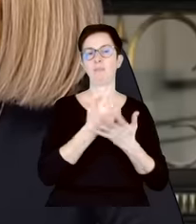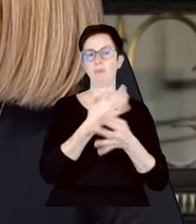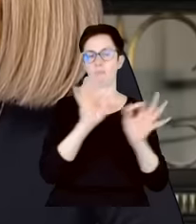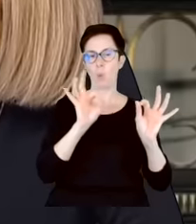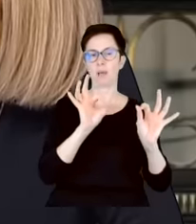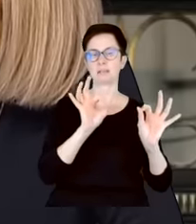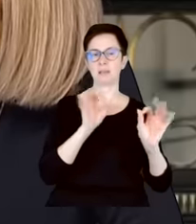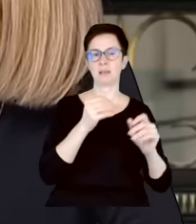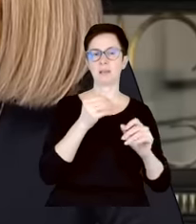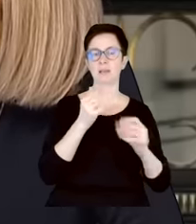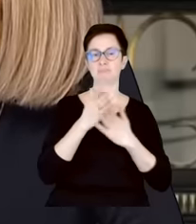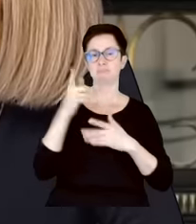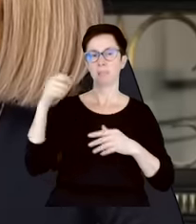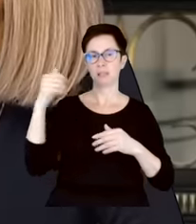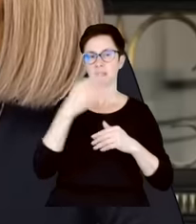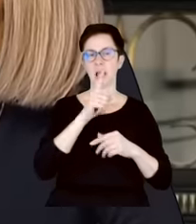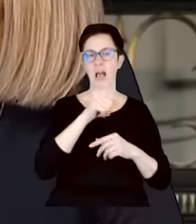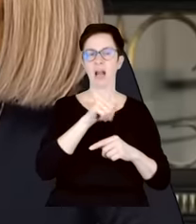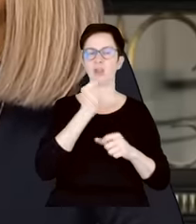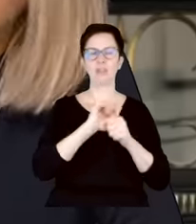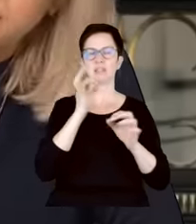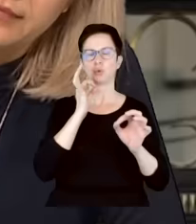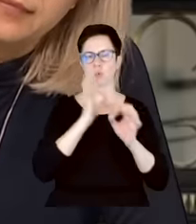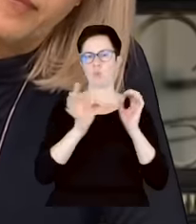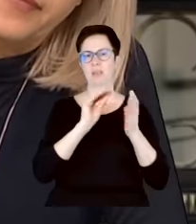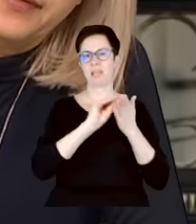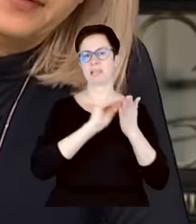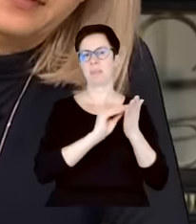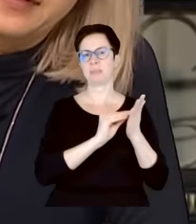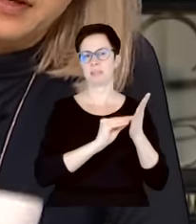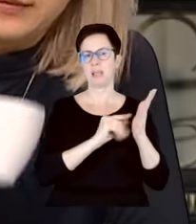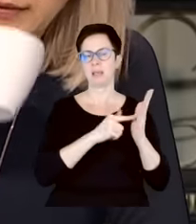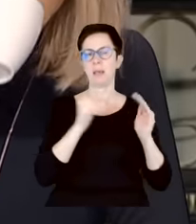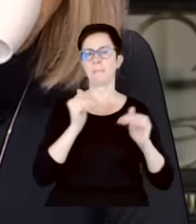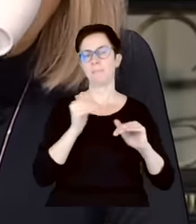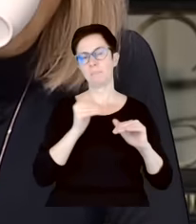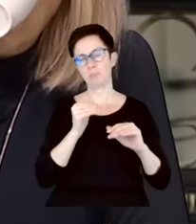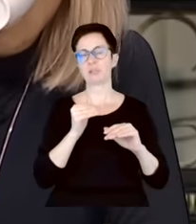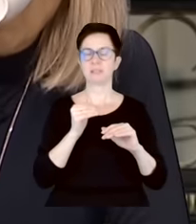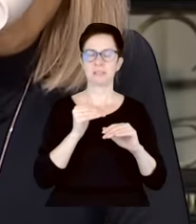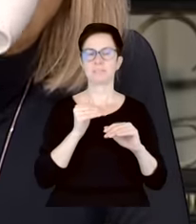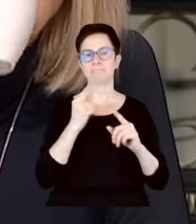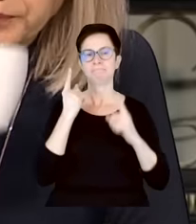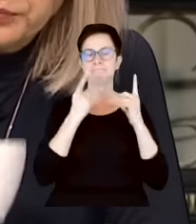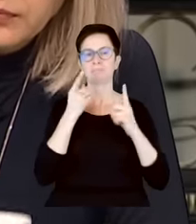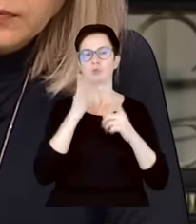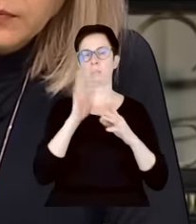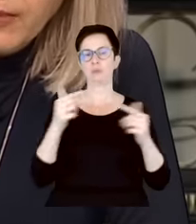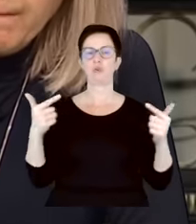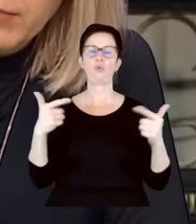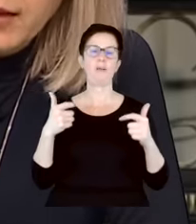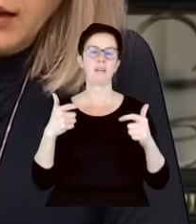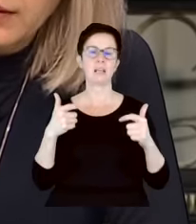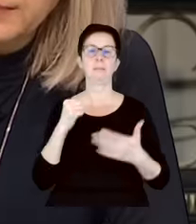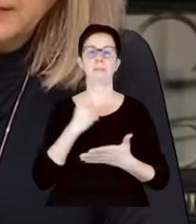Natomiast jest to tak nieprecyzyjne, że można było spodziewać się, że wywoła to konflikt prawny.